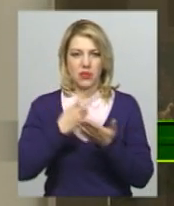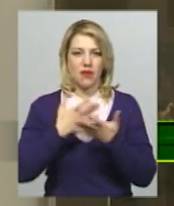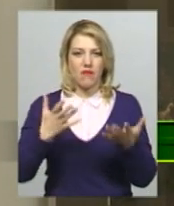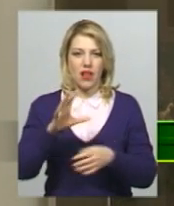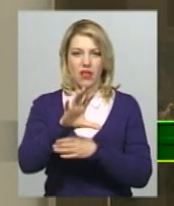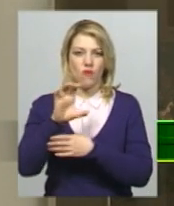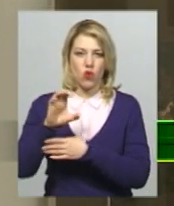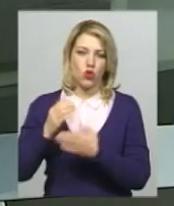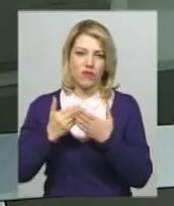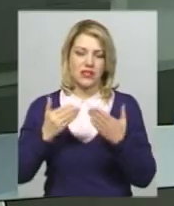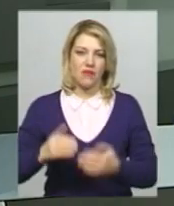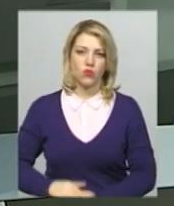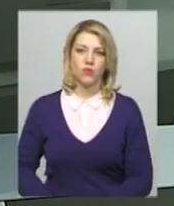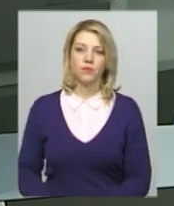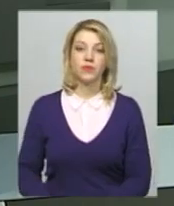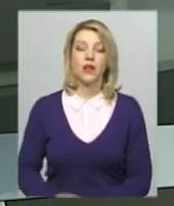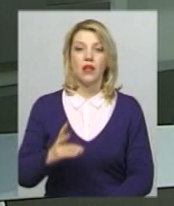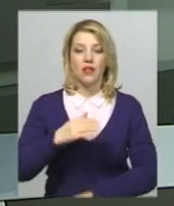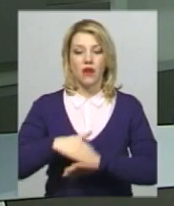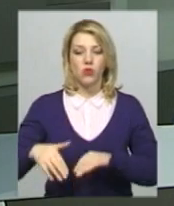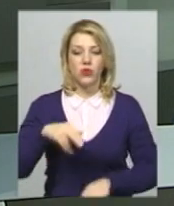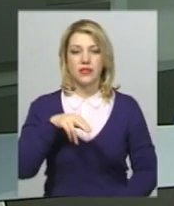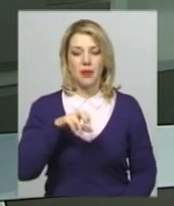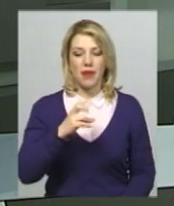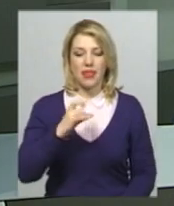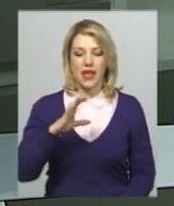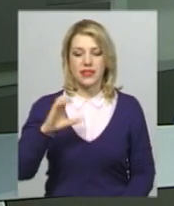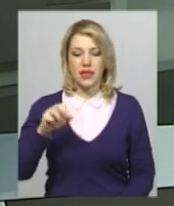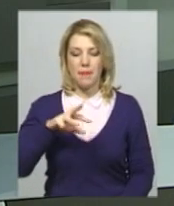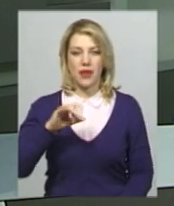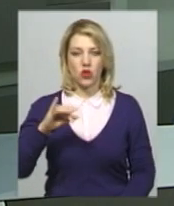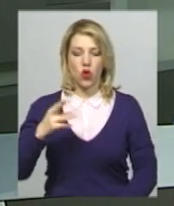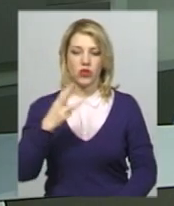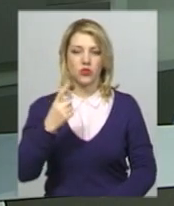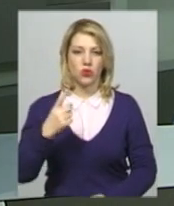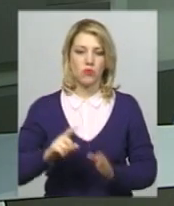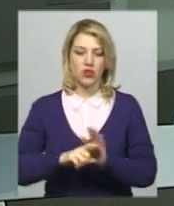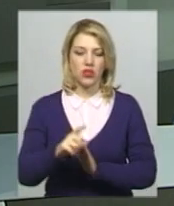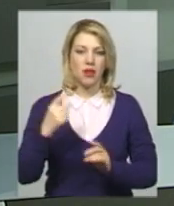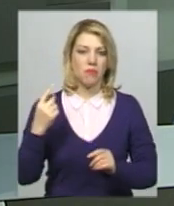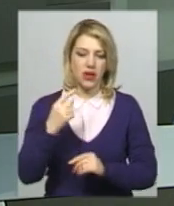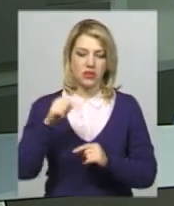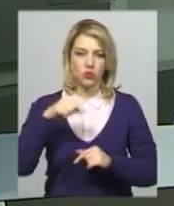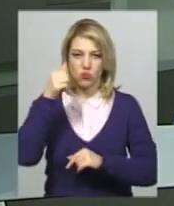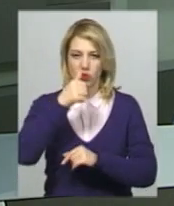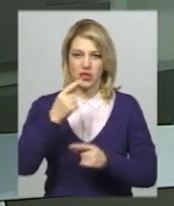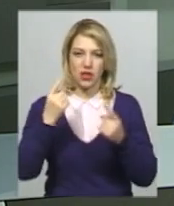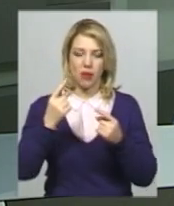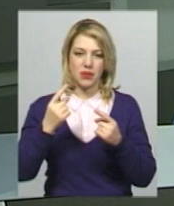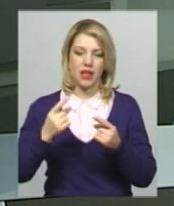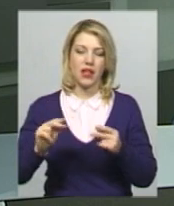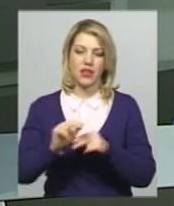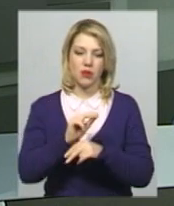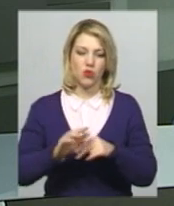фондів». На вулиці Панаса Мирного, 31, розпочали перший у цьому році капітальний ремонт прибудинкової